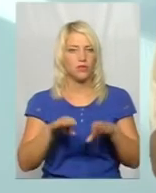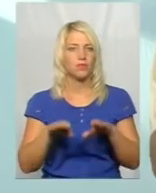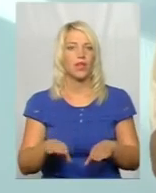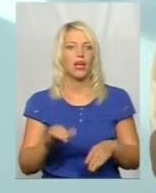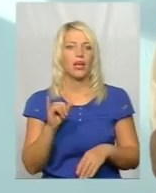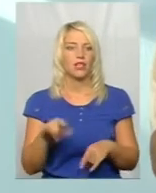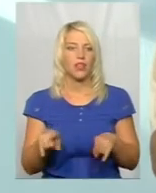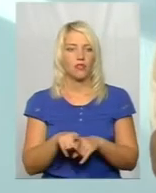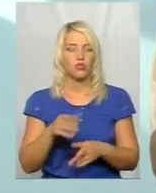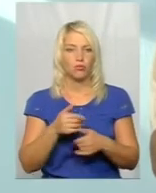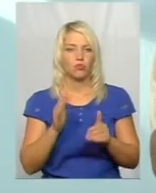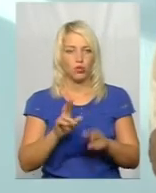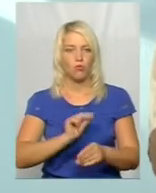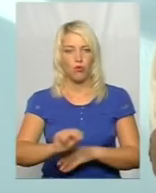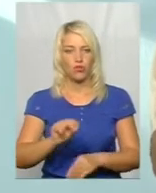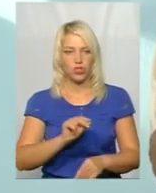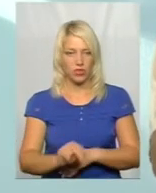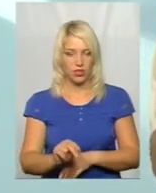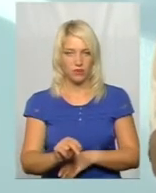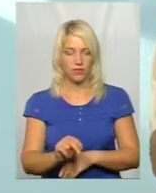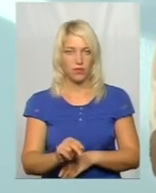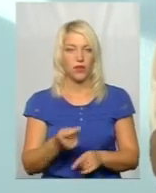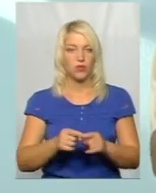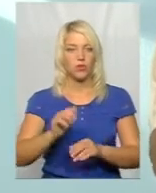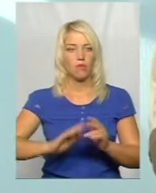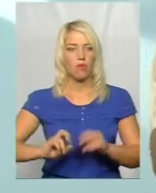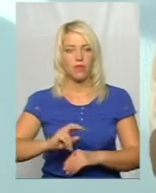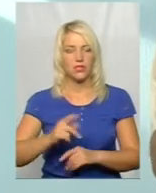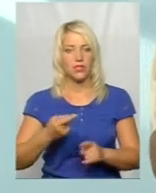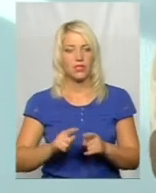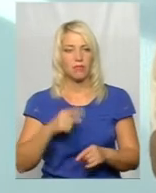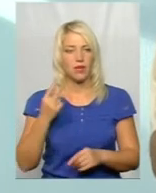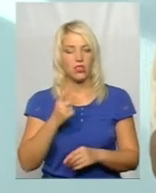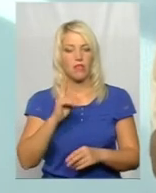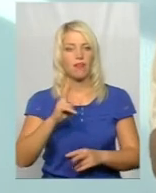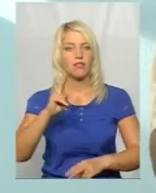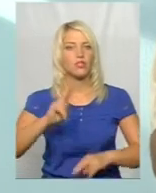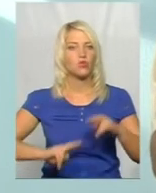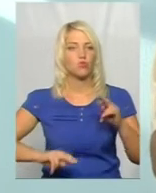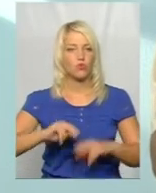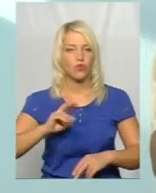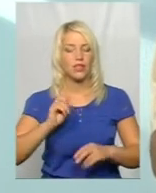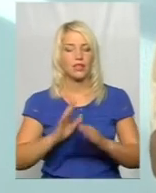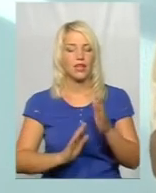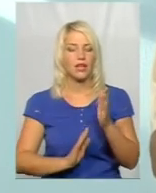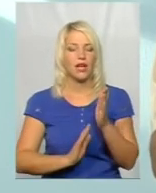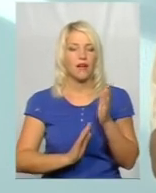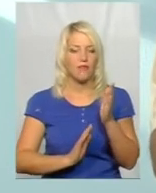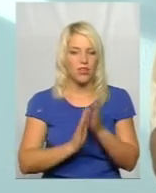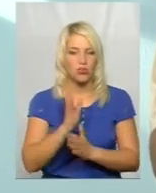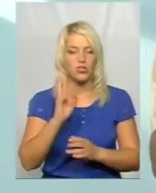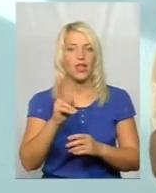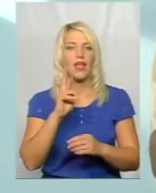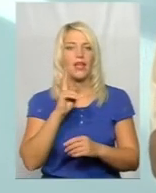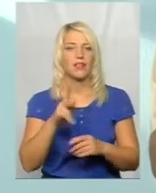ми будемо вчити у цій професії, це, перше, як збудувати, як виростити, як реалізувати. Тобто,